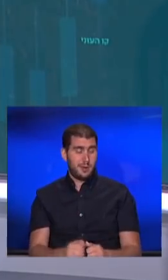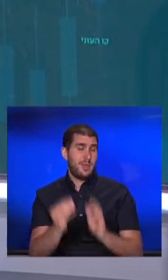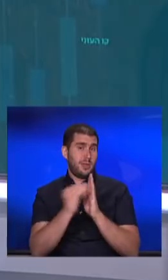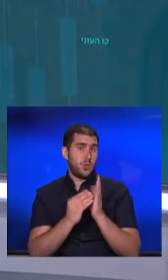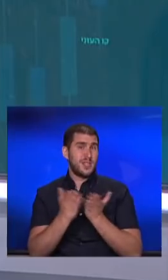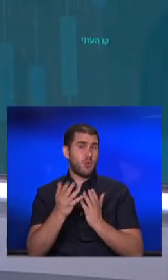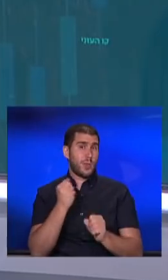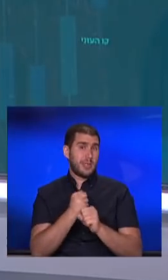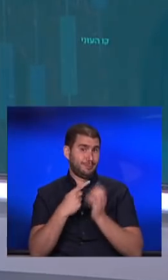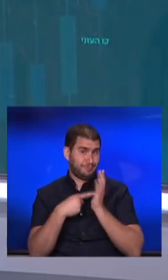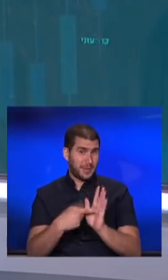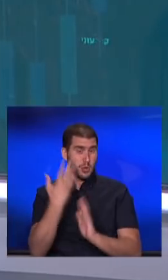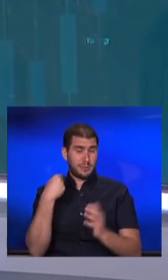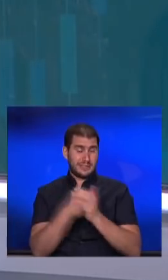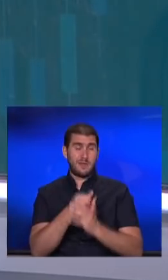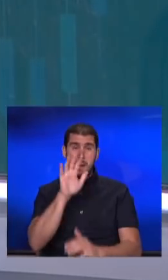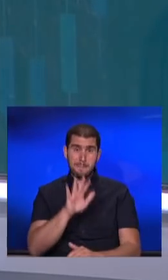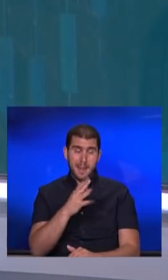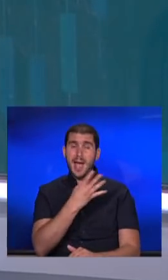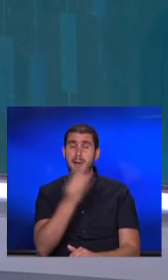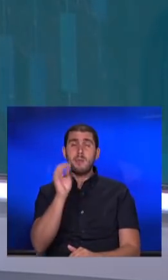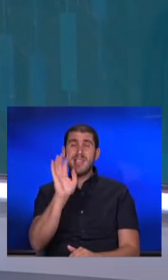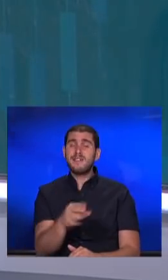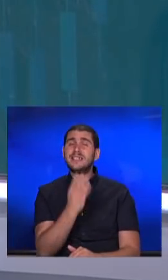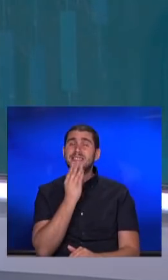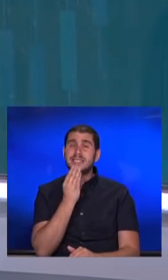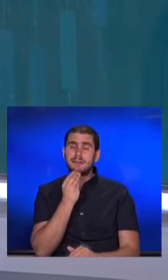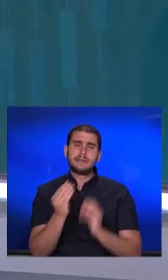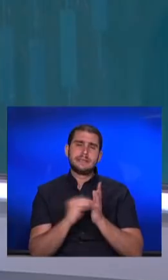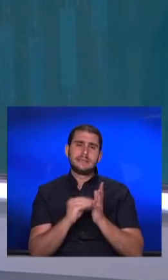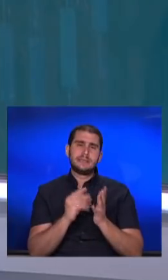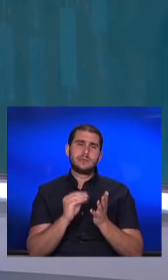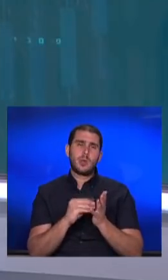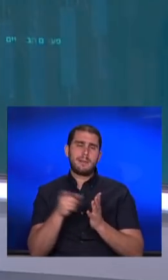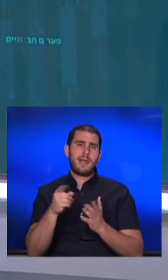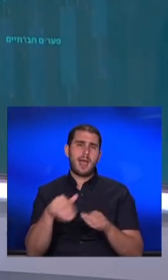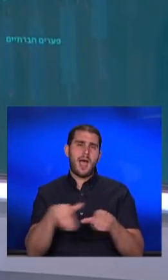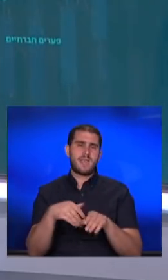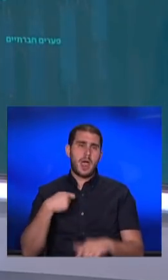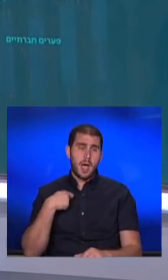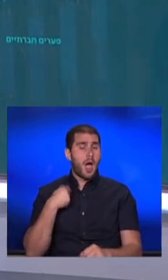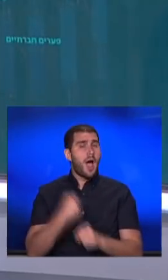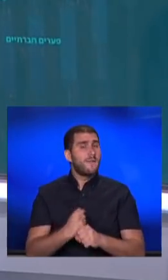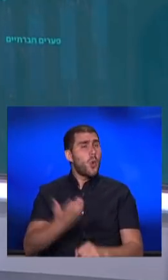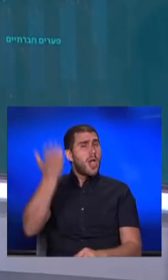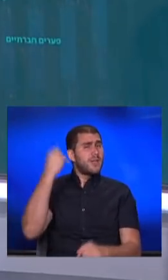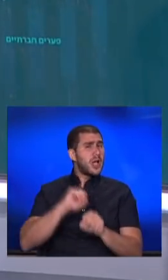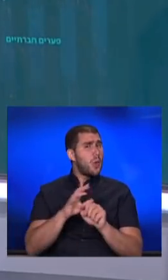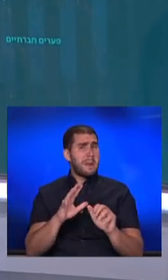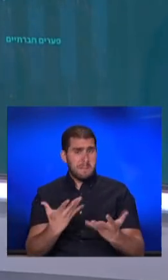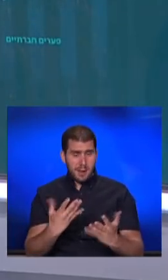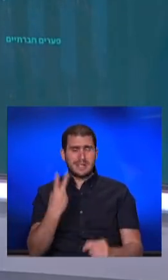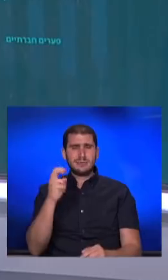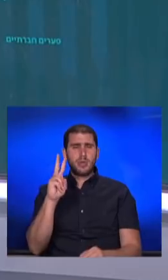התעסוקה, היו כאן בסוף מי כמעט 400 אלף ישראלים שהיו זכאים לדמי הבטלה. במה הם עבדו לפני הקורונה? 22